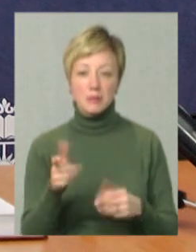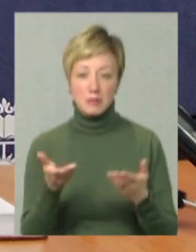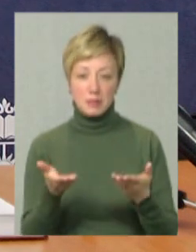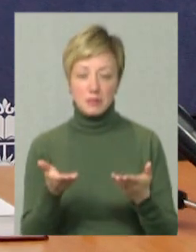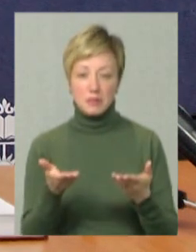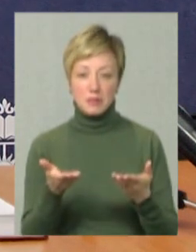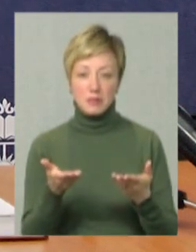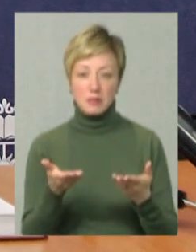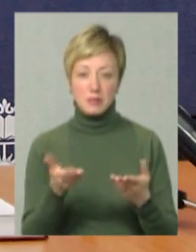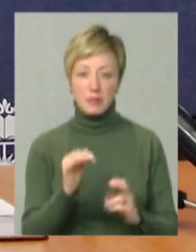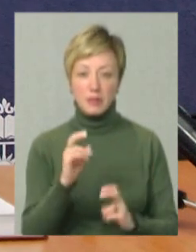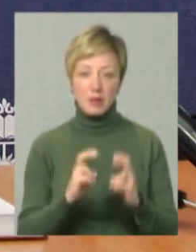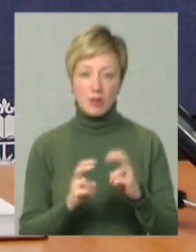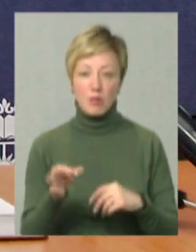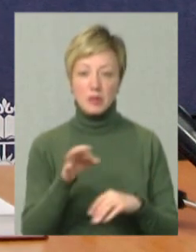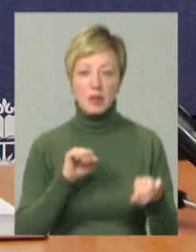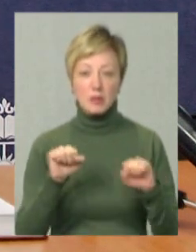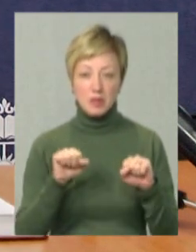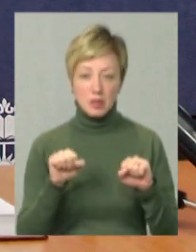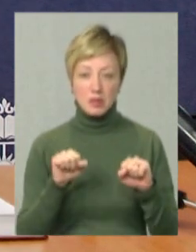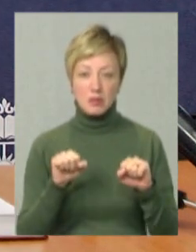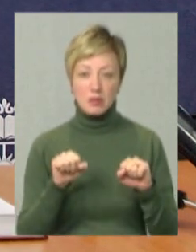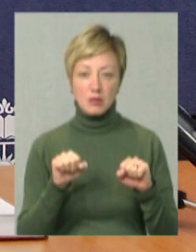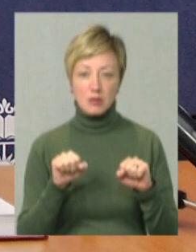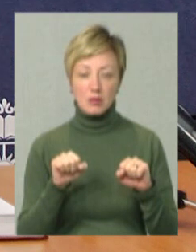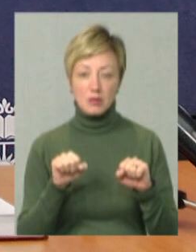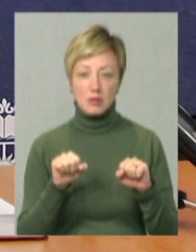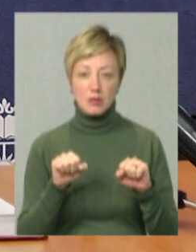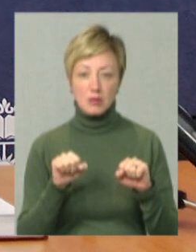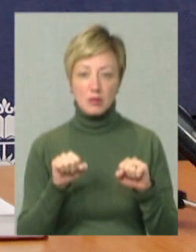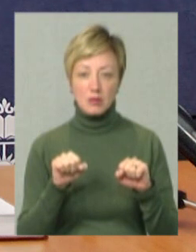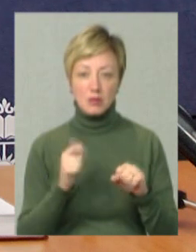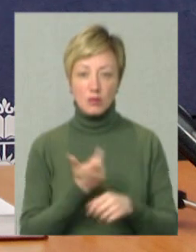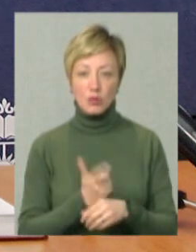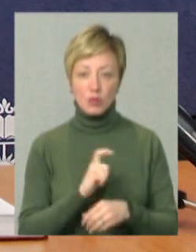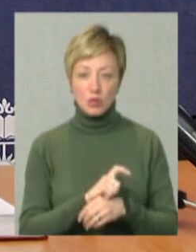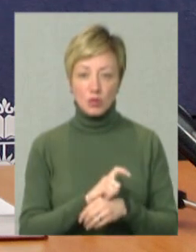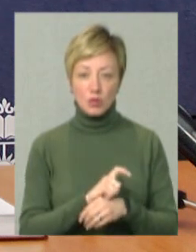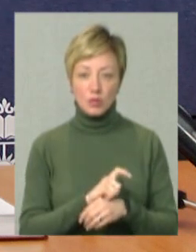і підприємства, і обласна адміністрація, звісно ж, дуже